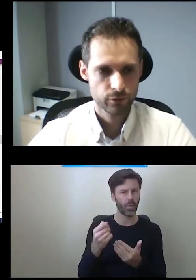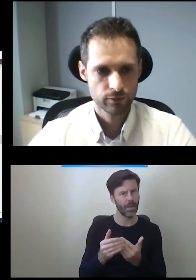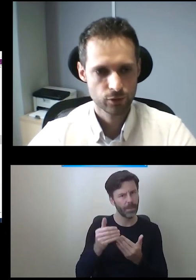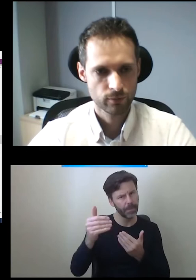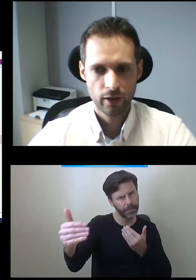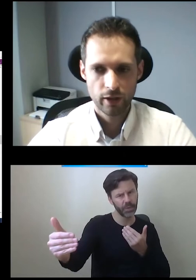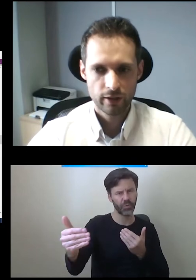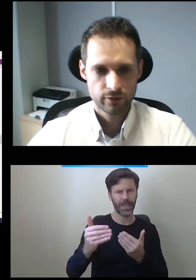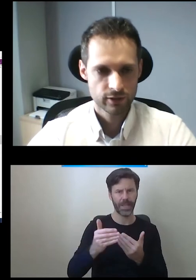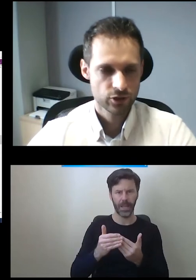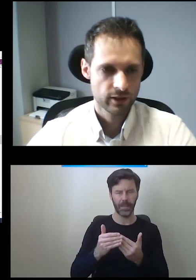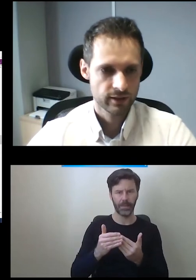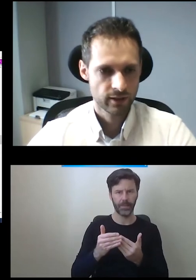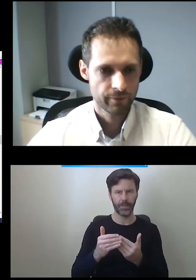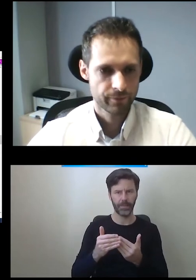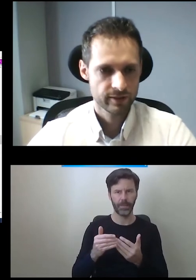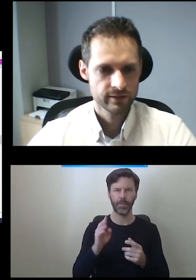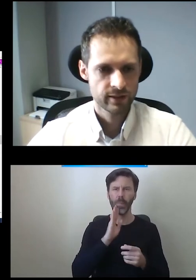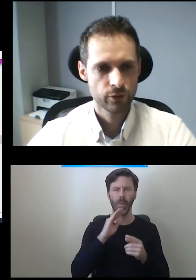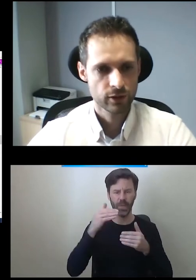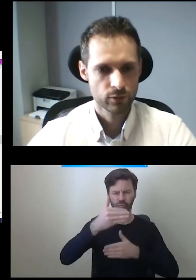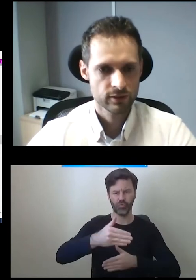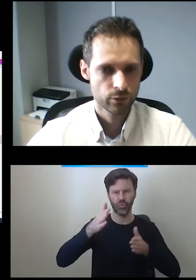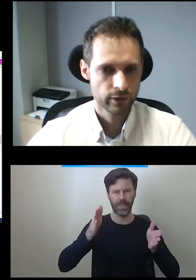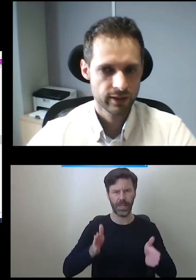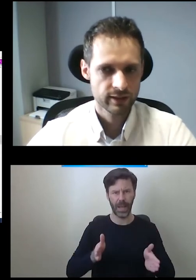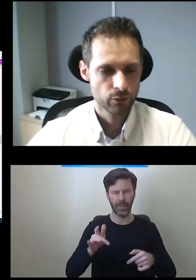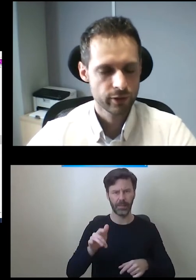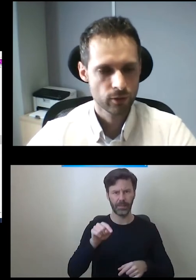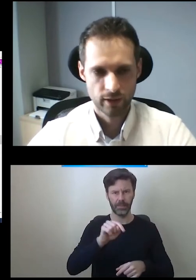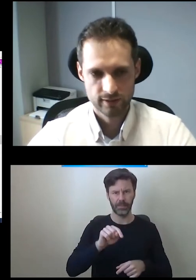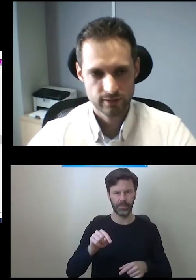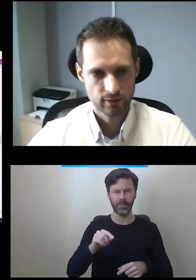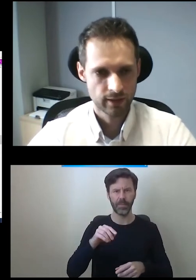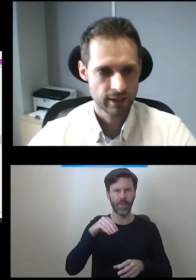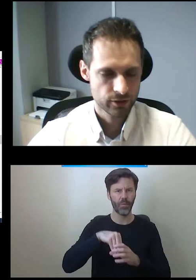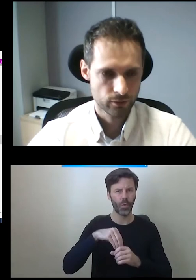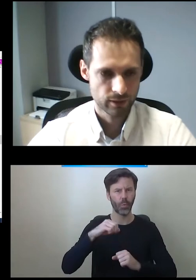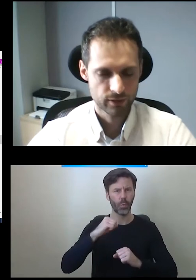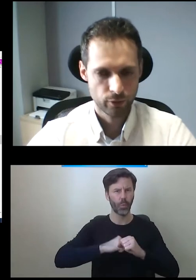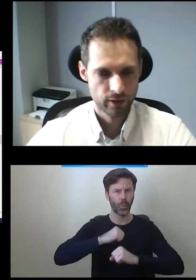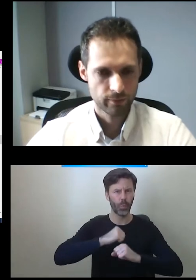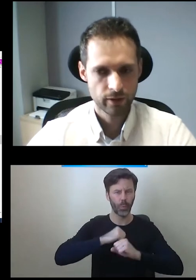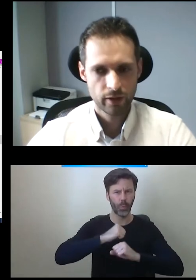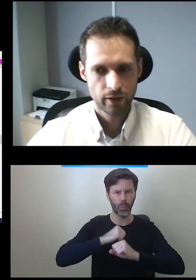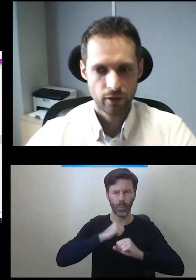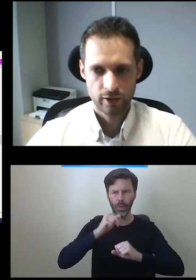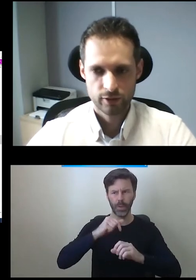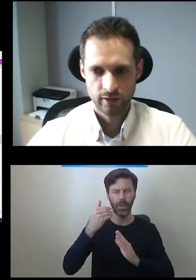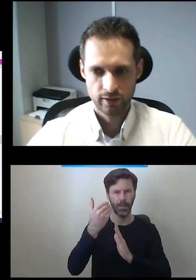15 m. elektrów, to jest skrzynka taka sterująca, która steruje hydrauliką oraz elektryką. Tam jest program